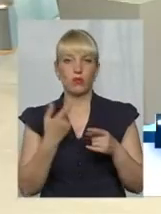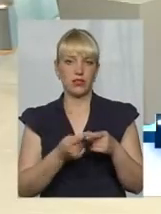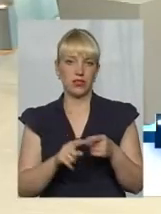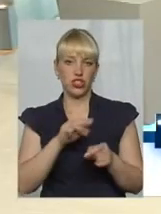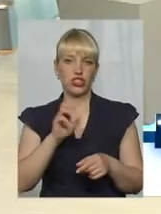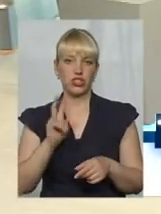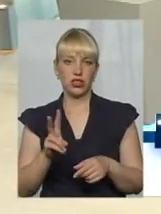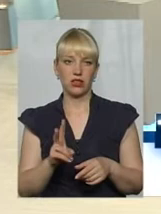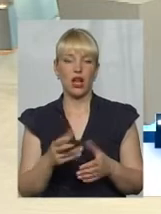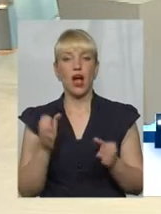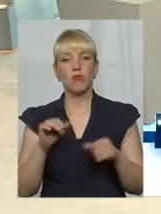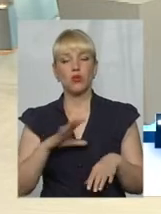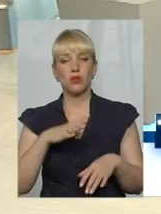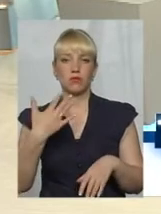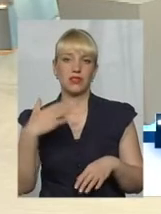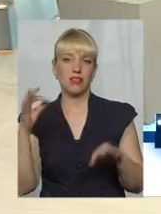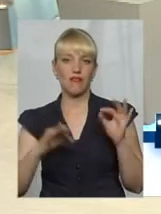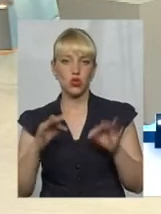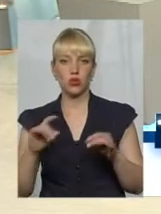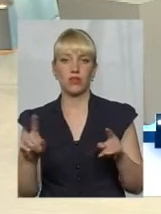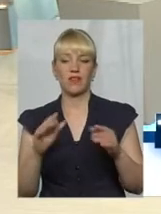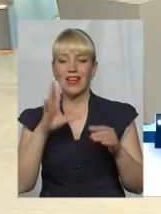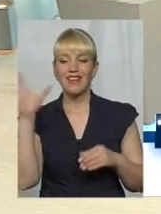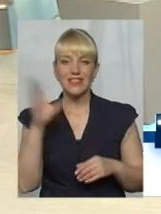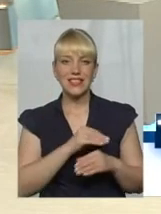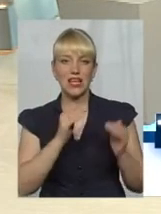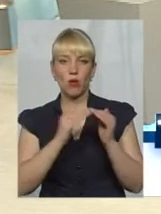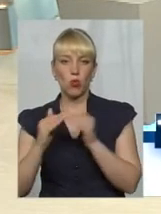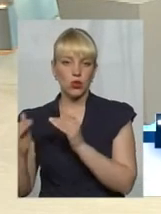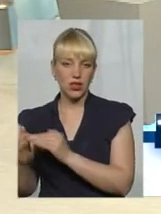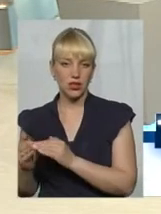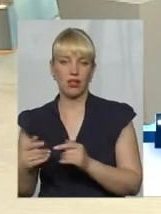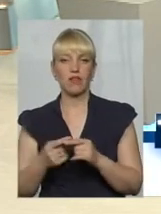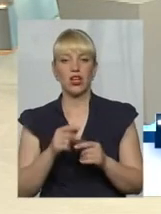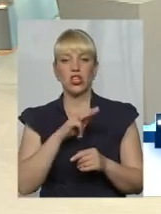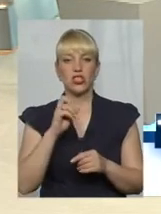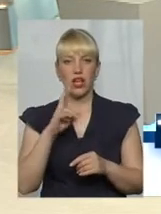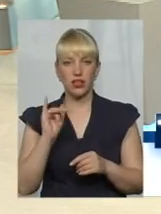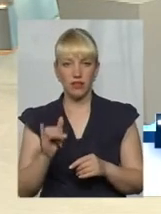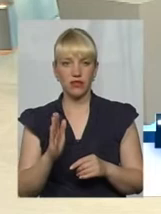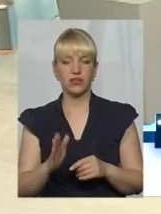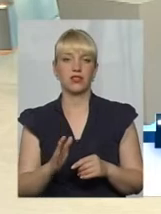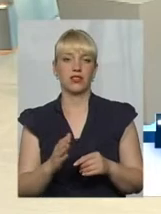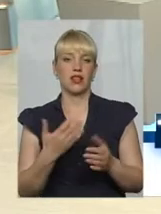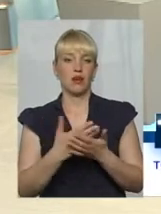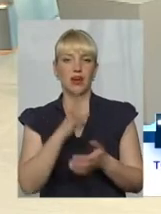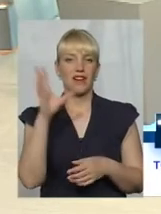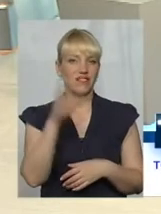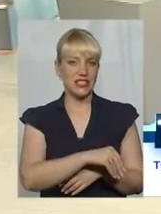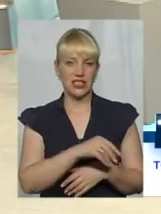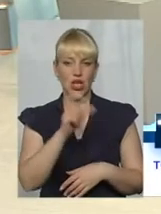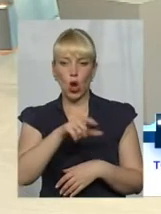% будинків, які зараз обслуговуються ЖЕКами, в них знайдуться 75% мешканців,